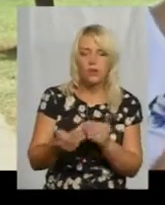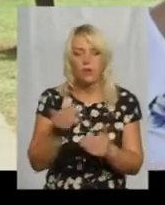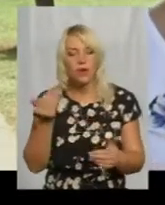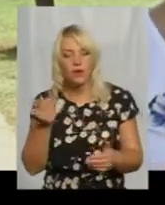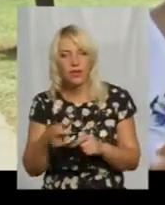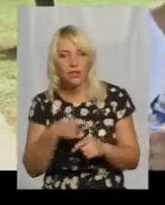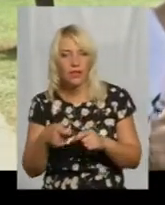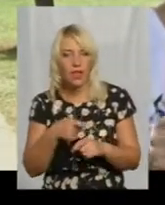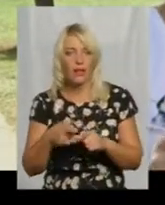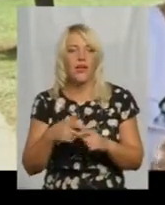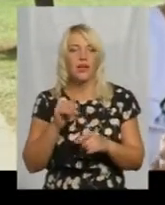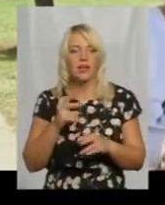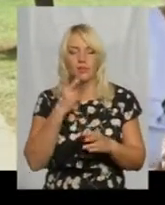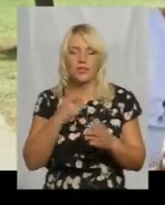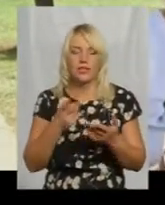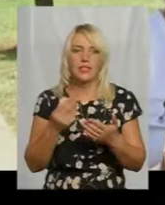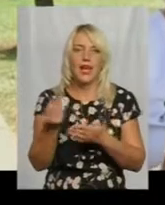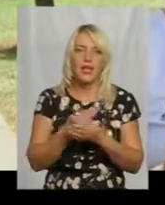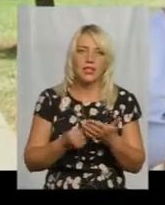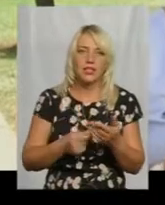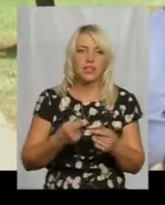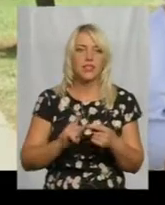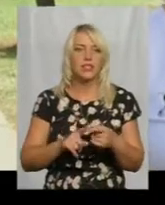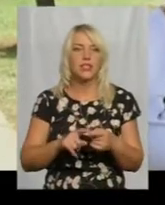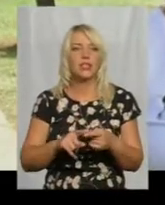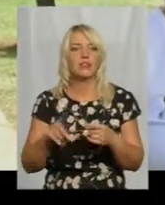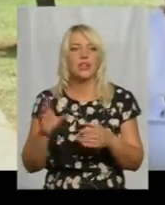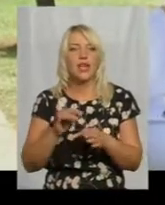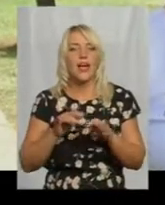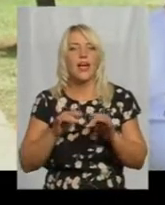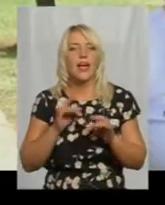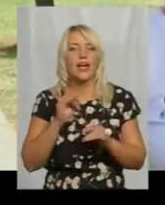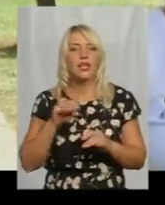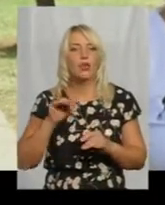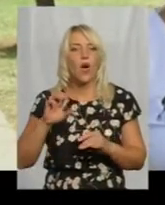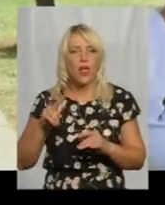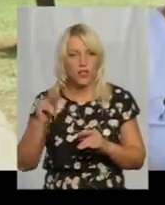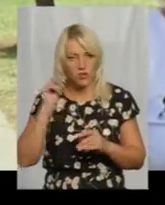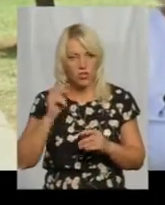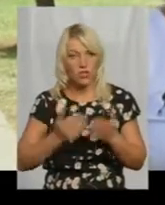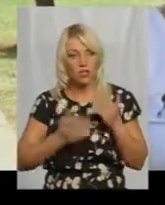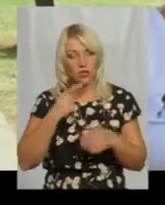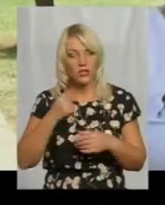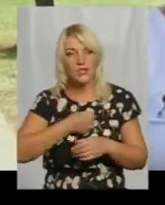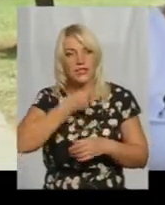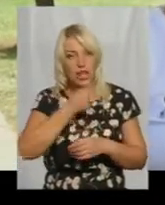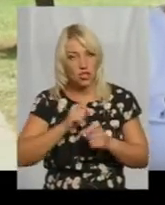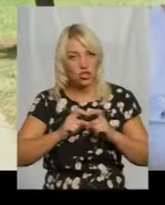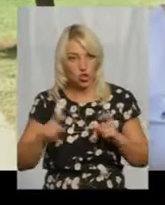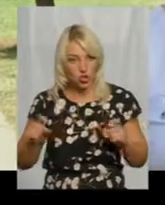роздивитись картинки. Тобто це цілий ритуал навчання з такою книжкою. Якщо говорити про старшу школу, то